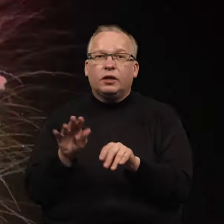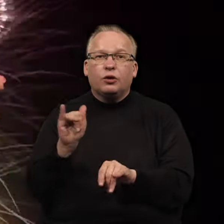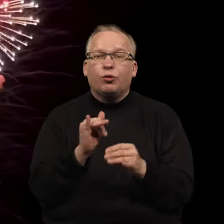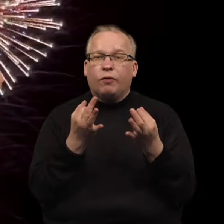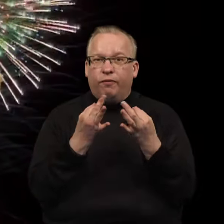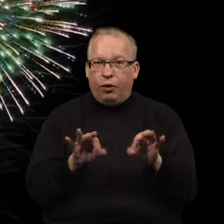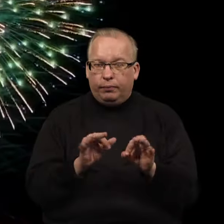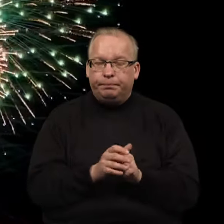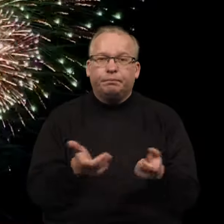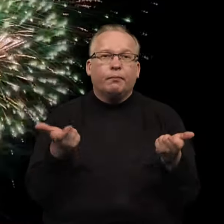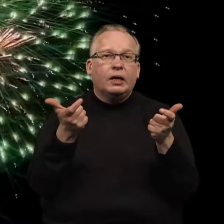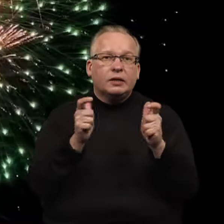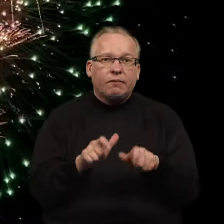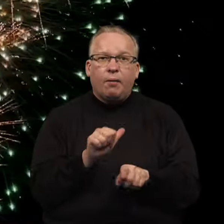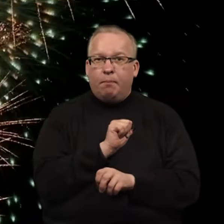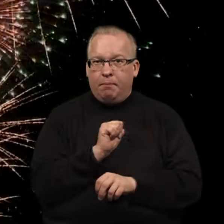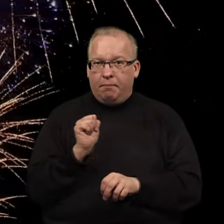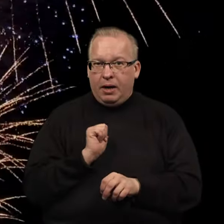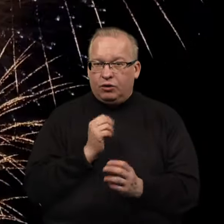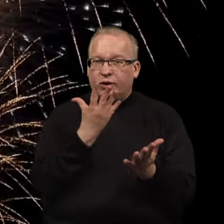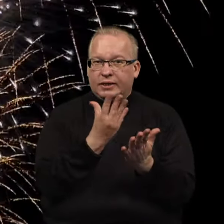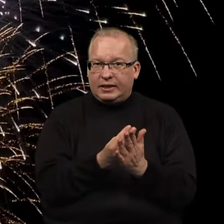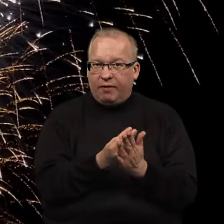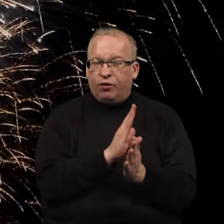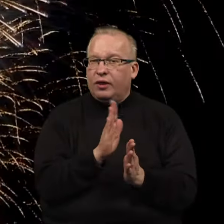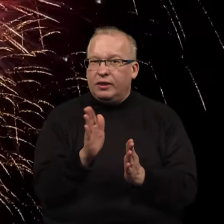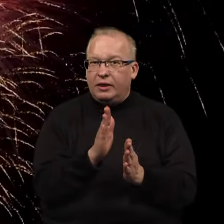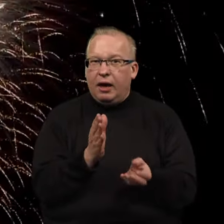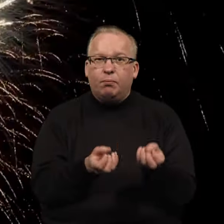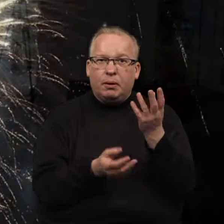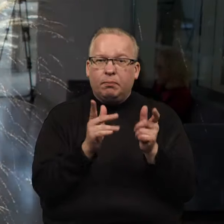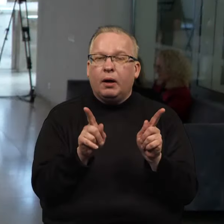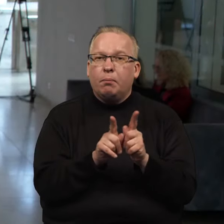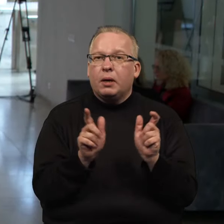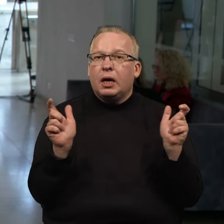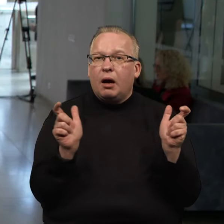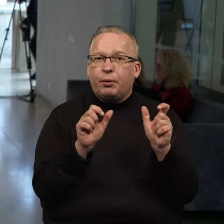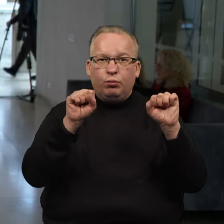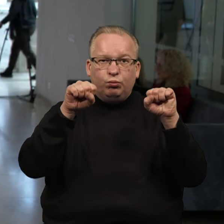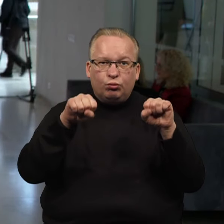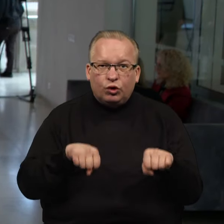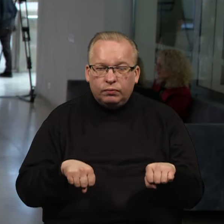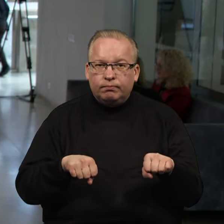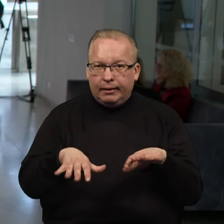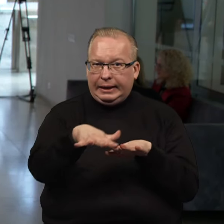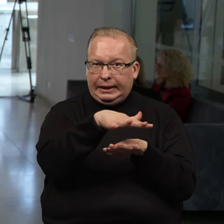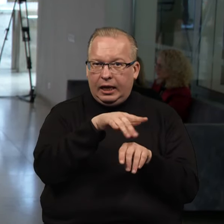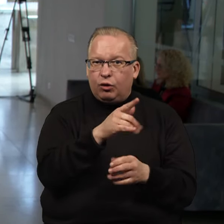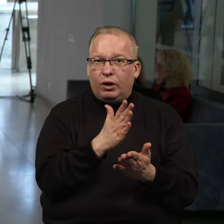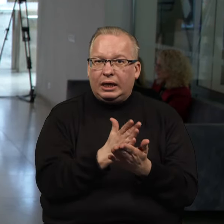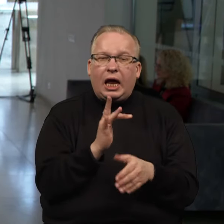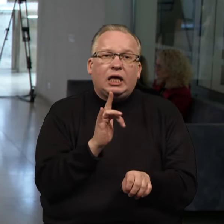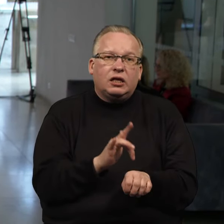Sauldybės galės nustatyti savarankiškai pasave nešaudimo zonas, apribuoti galimybės tam tikrose teritorijose, kurios yra